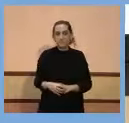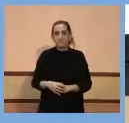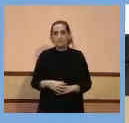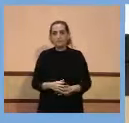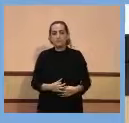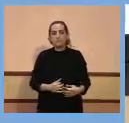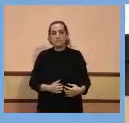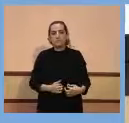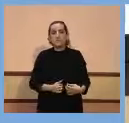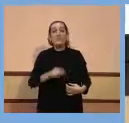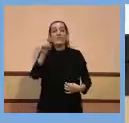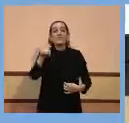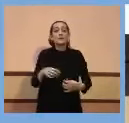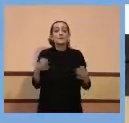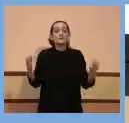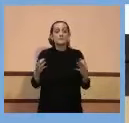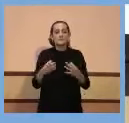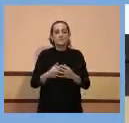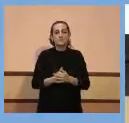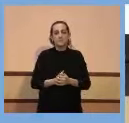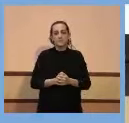També és molt important